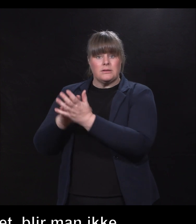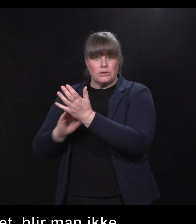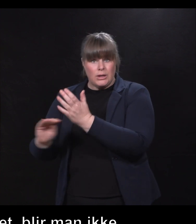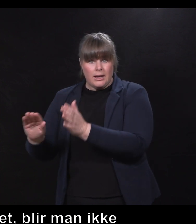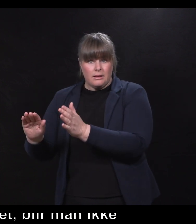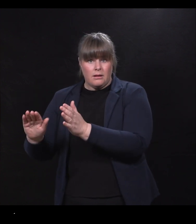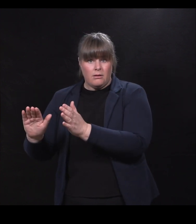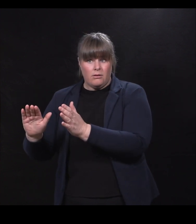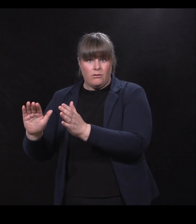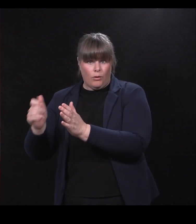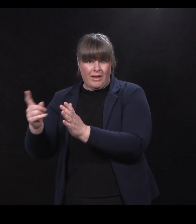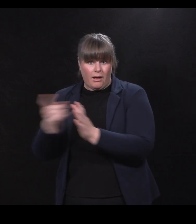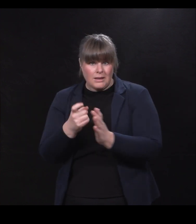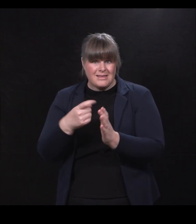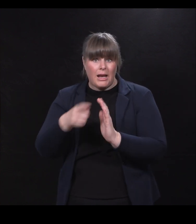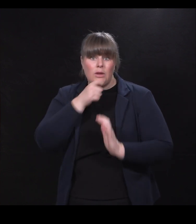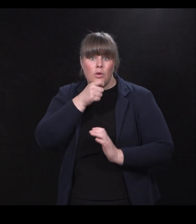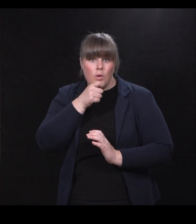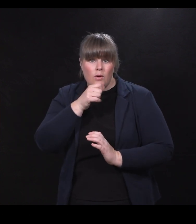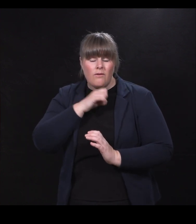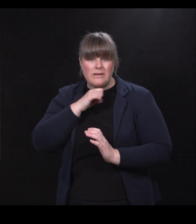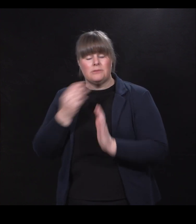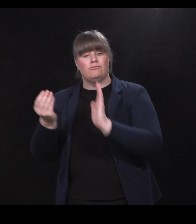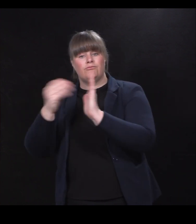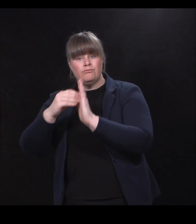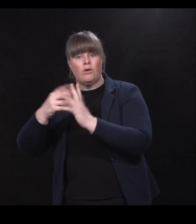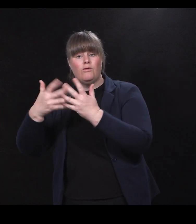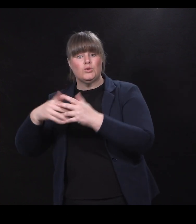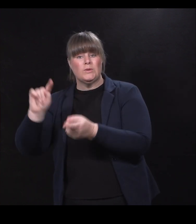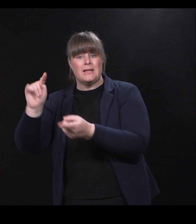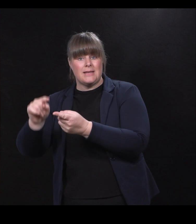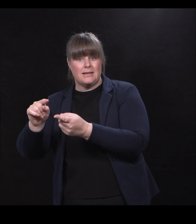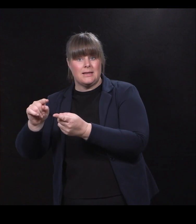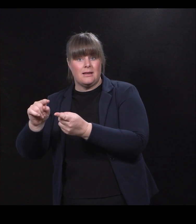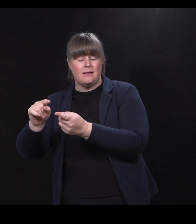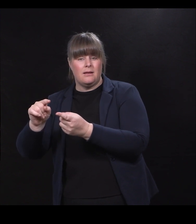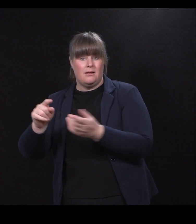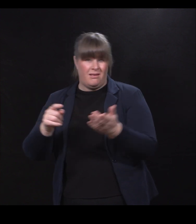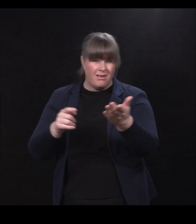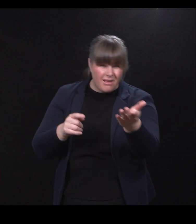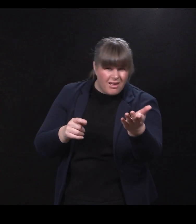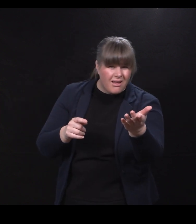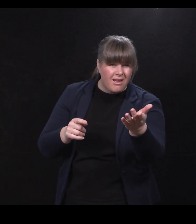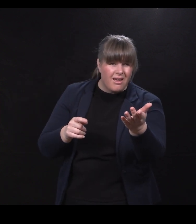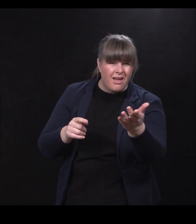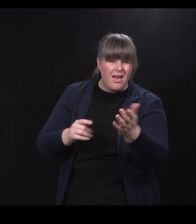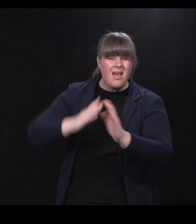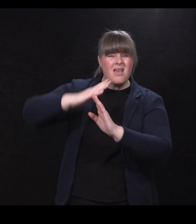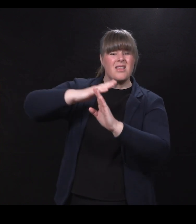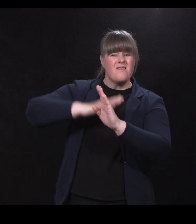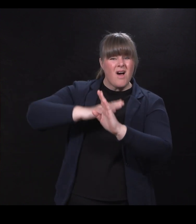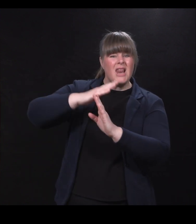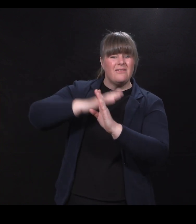innkalt til intervju. Hvis du oppgir funksjonssettelse. Og smak på det. Kvalifiserte søkere.